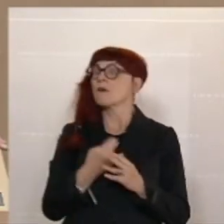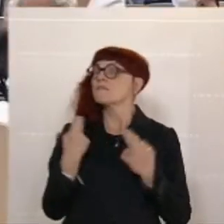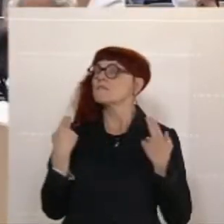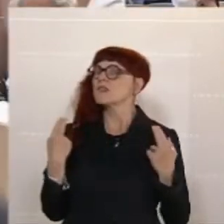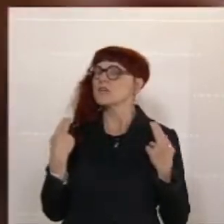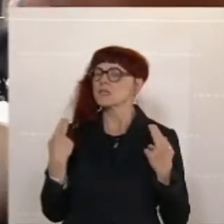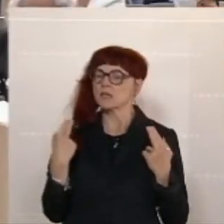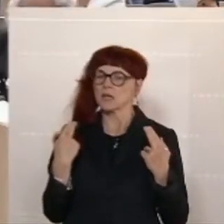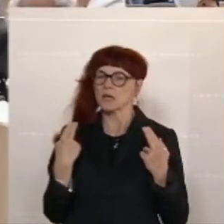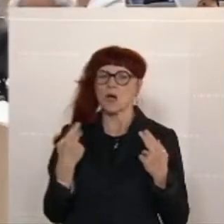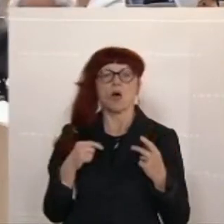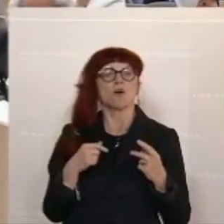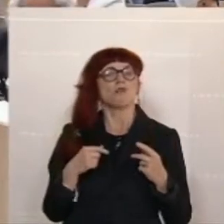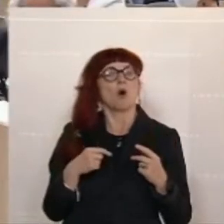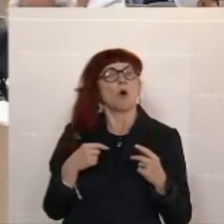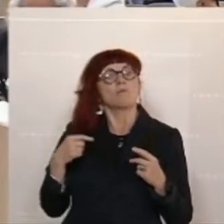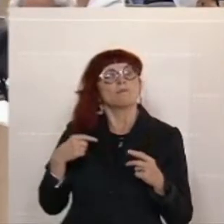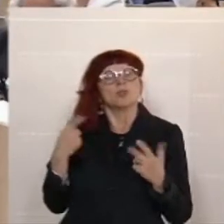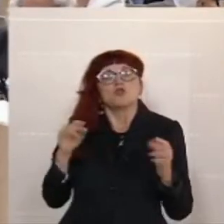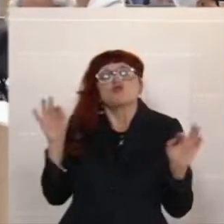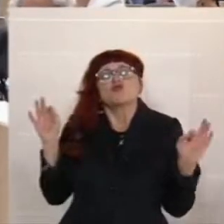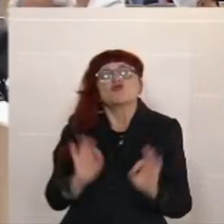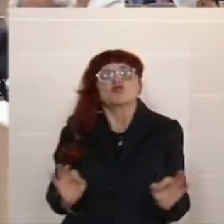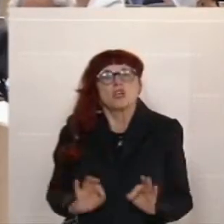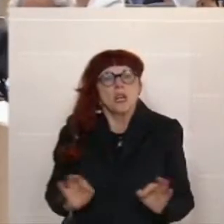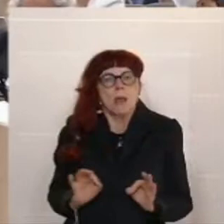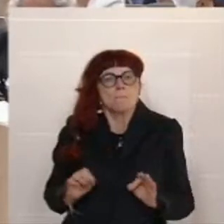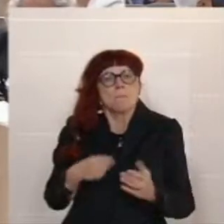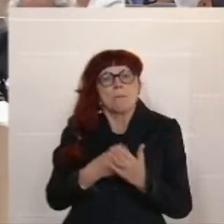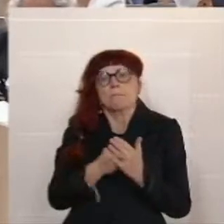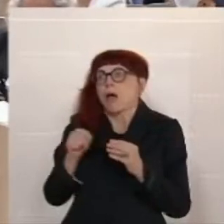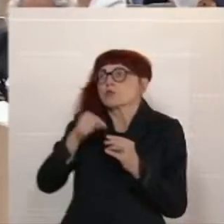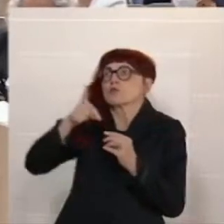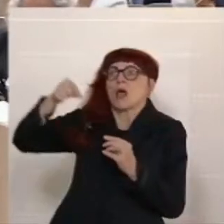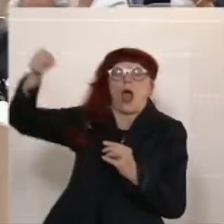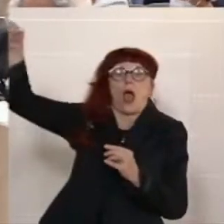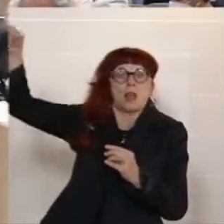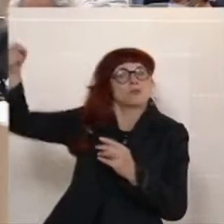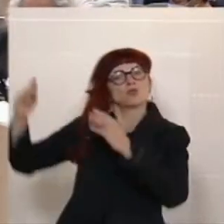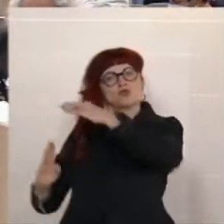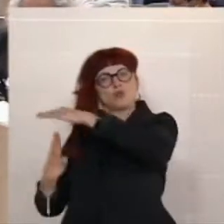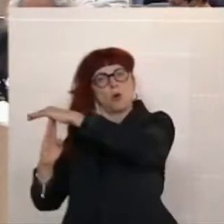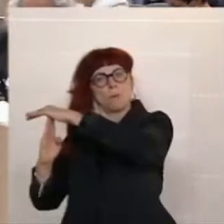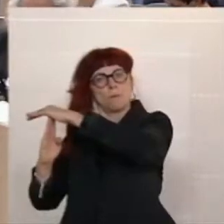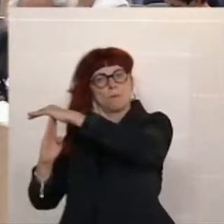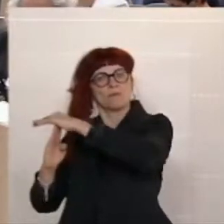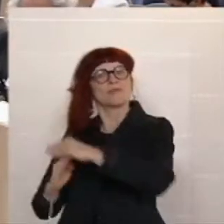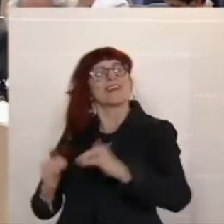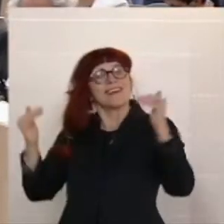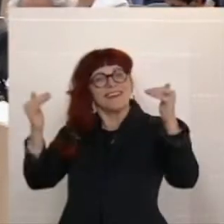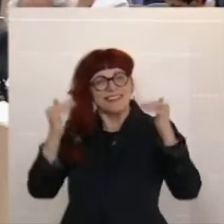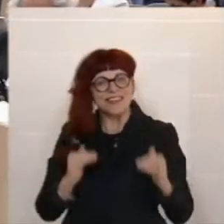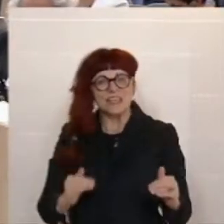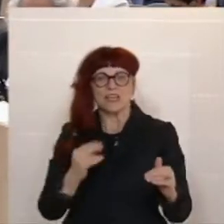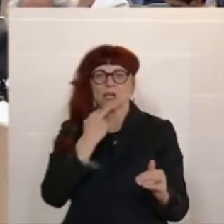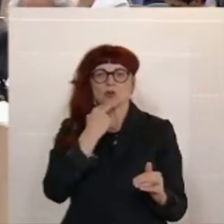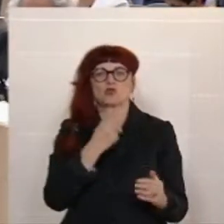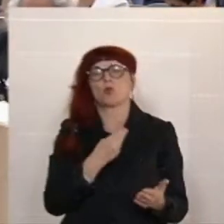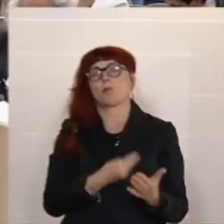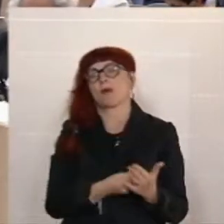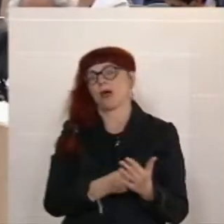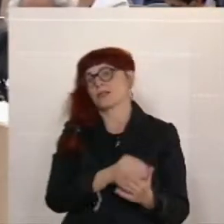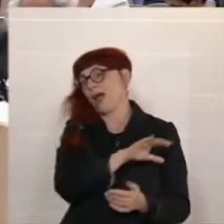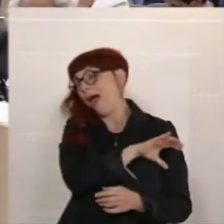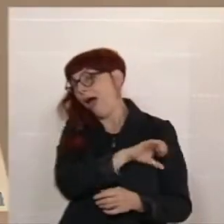Preisspirale nach oben zu stoppen. Denn von niedrigen Strompreisen profitieren die Menschen und